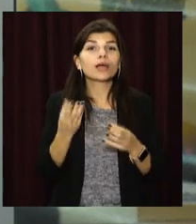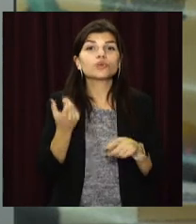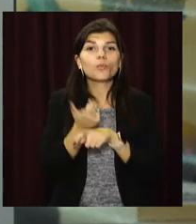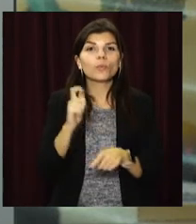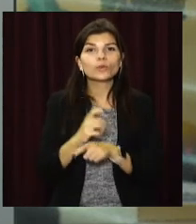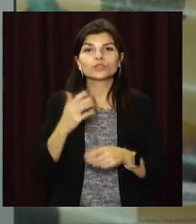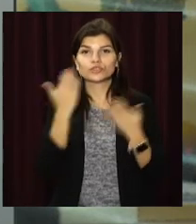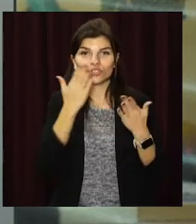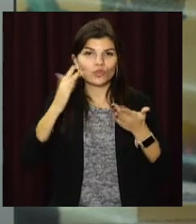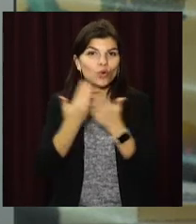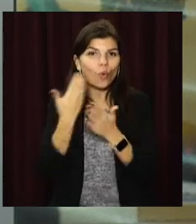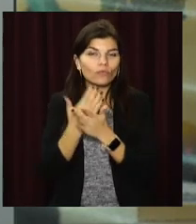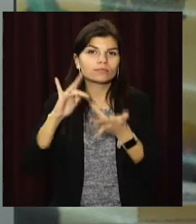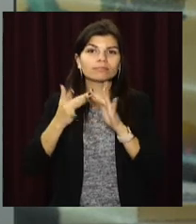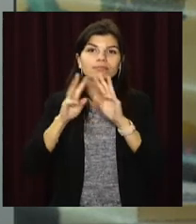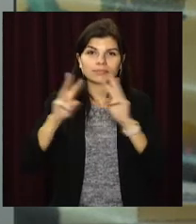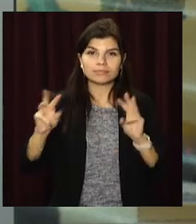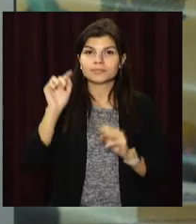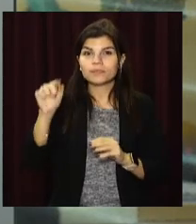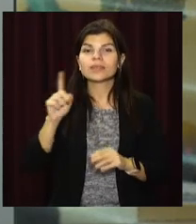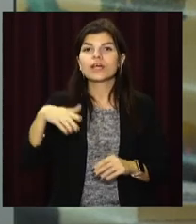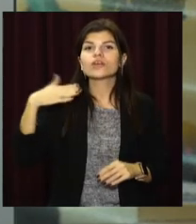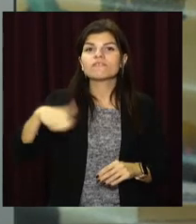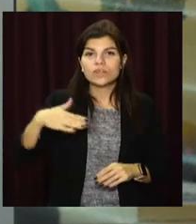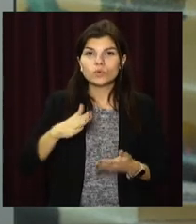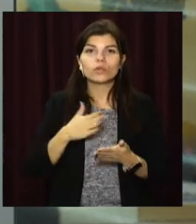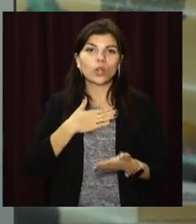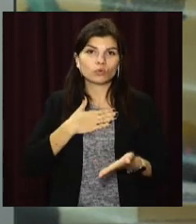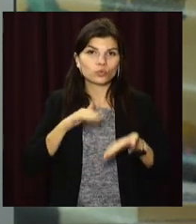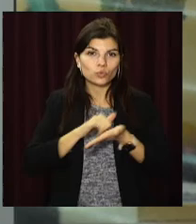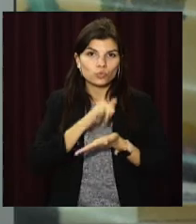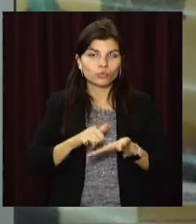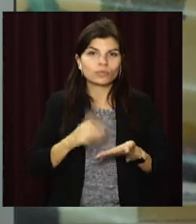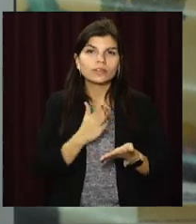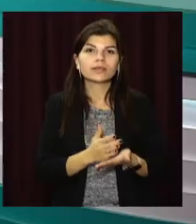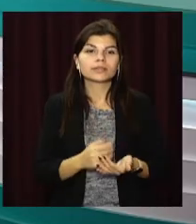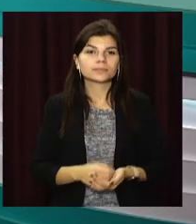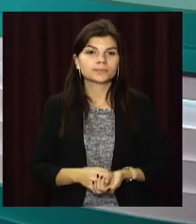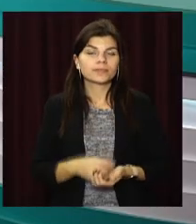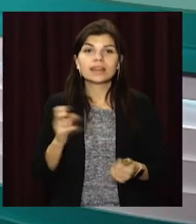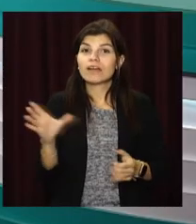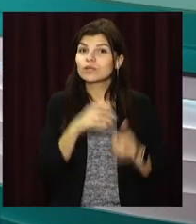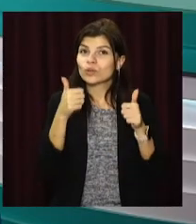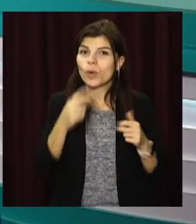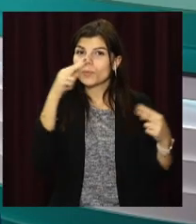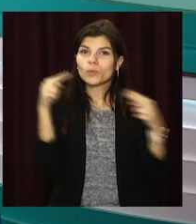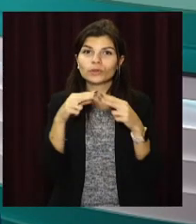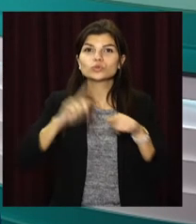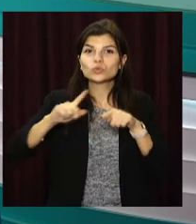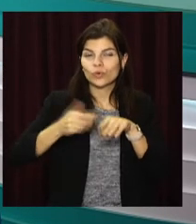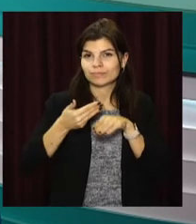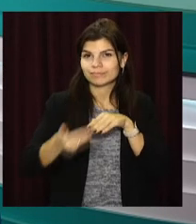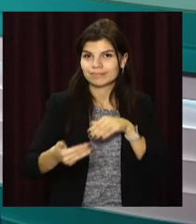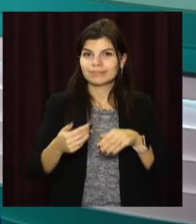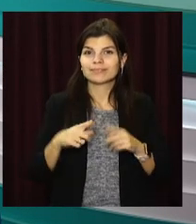більше читайте на нашому сайті opentv.media. Сюжети переглядайте на ютуб-каналі. На все добре, побачимось вже